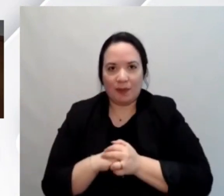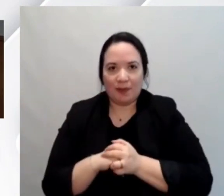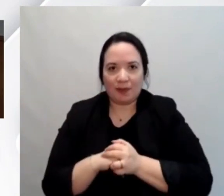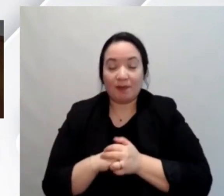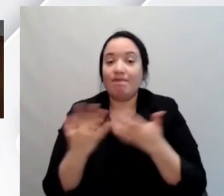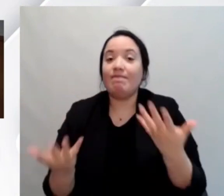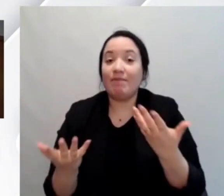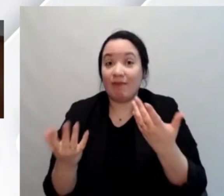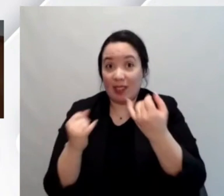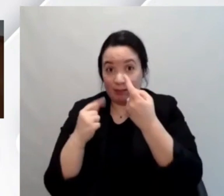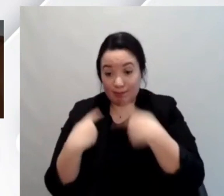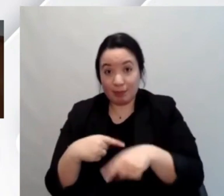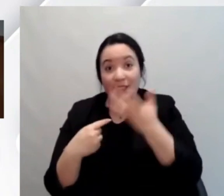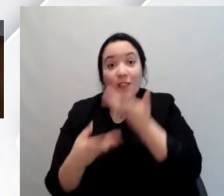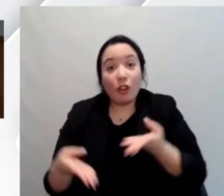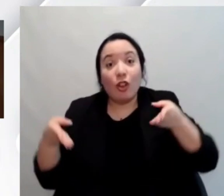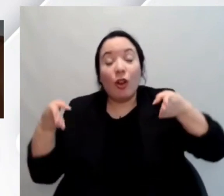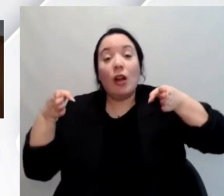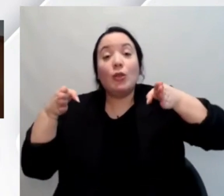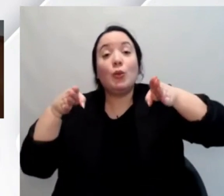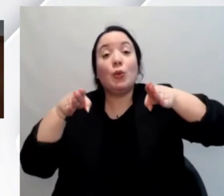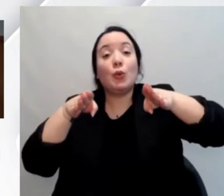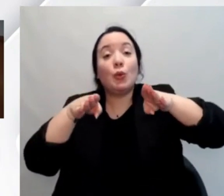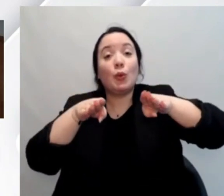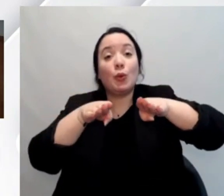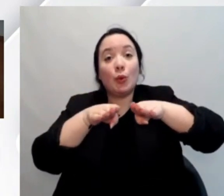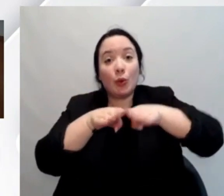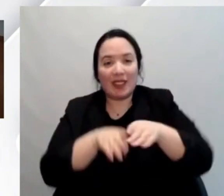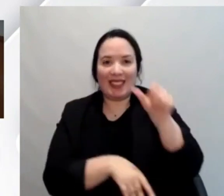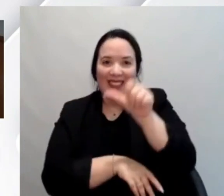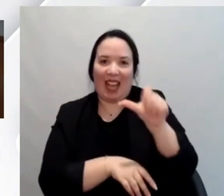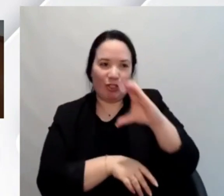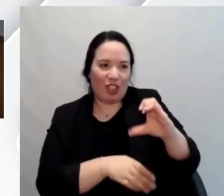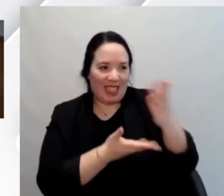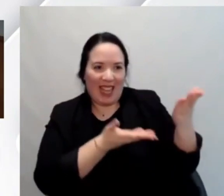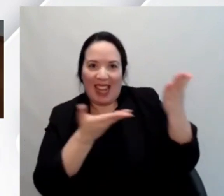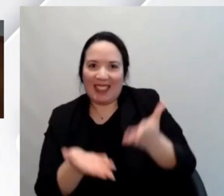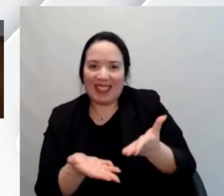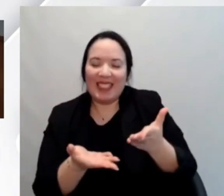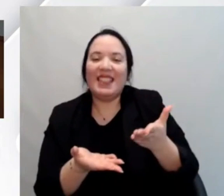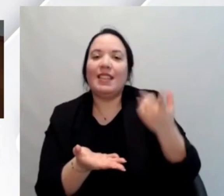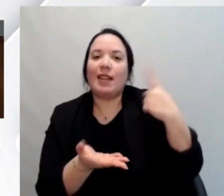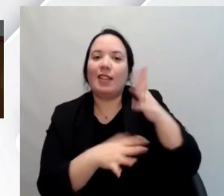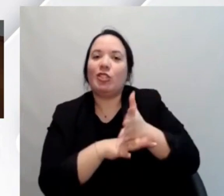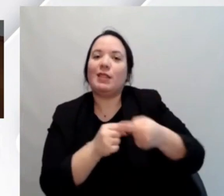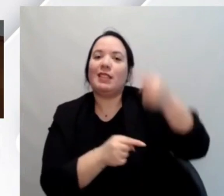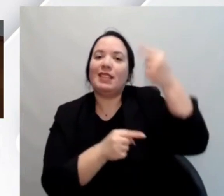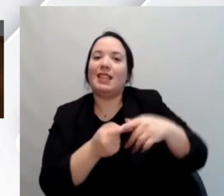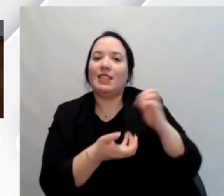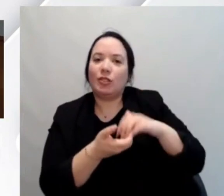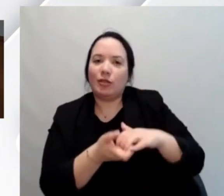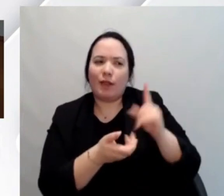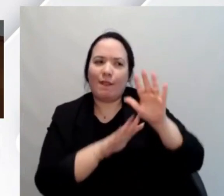e su questa linea chiudo con Sauro Cesaretti di Accessibility Day a cui chiedo comunque di